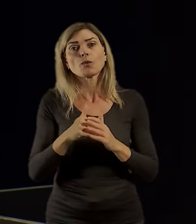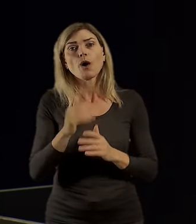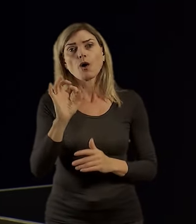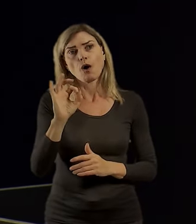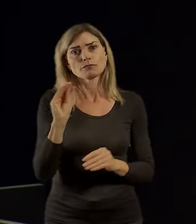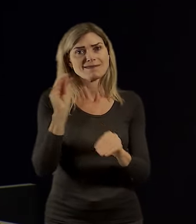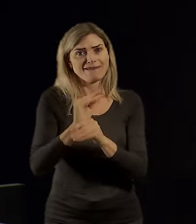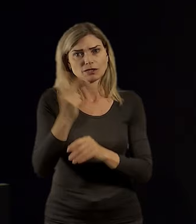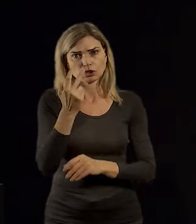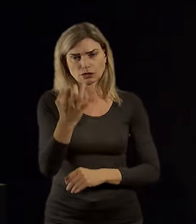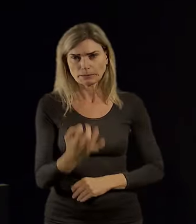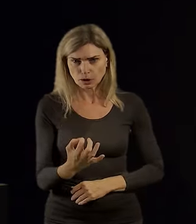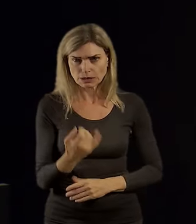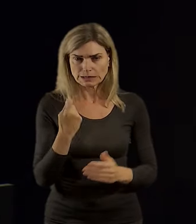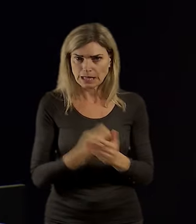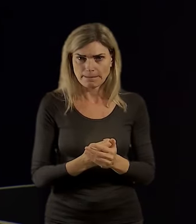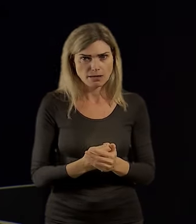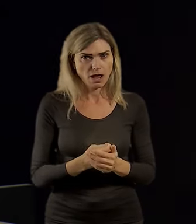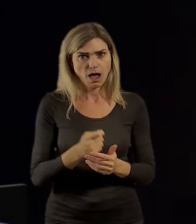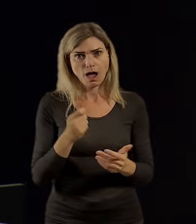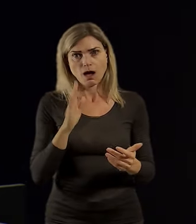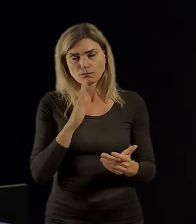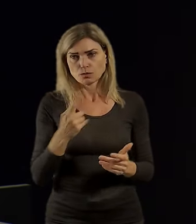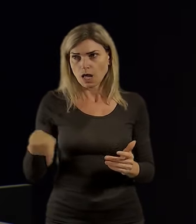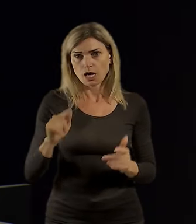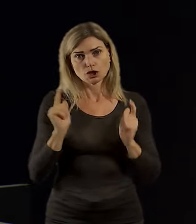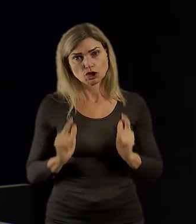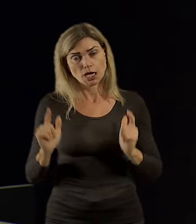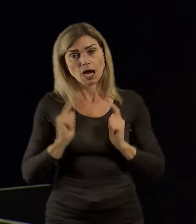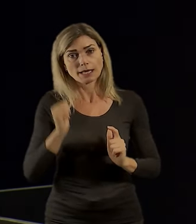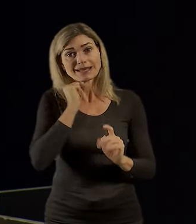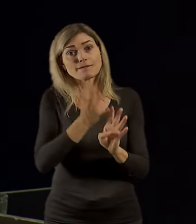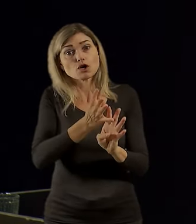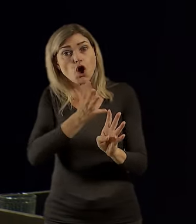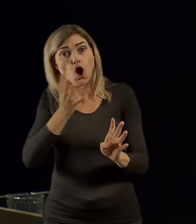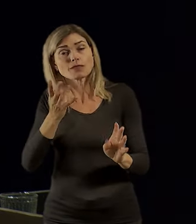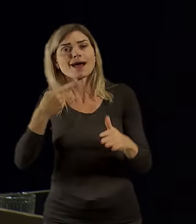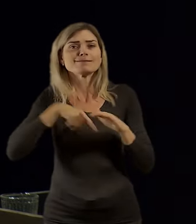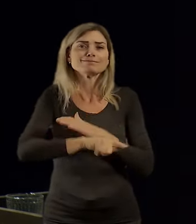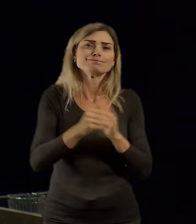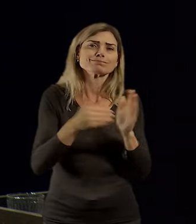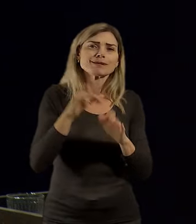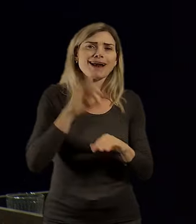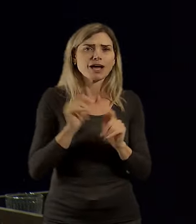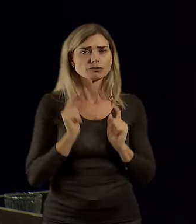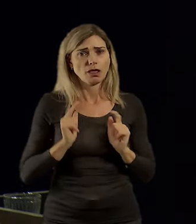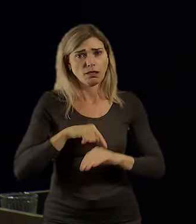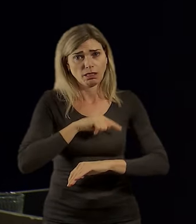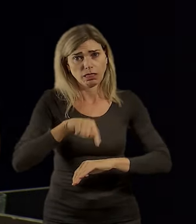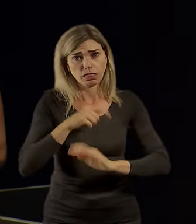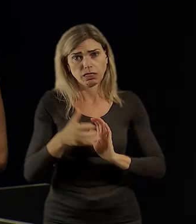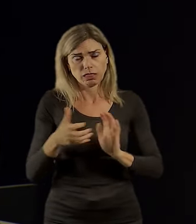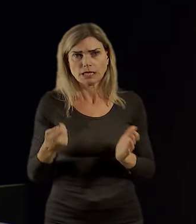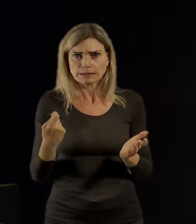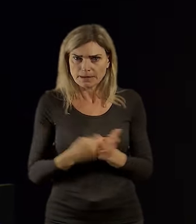ještě násobně delší dobu se bude čekat v čekárnách, prostě se to bude muset nějak vyřešit. Takže to je taky